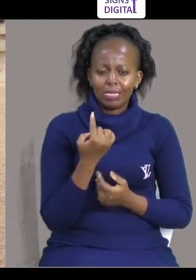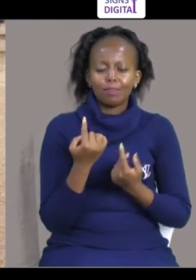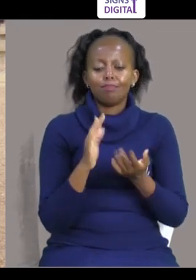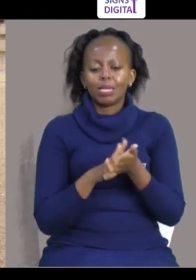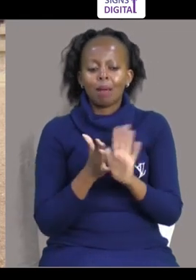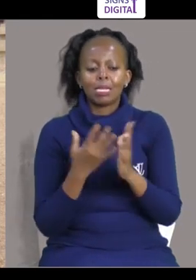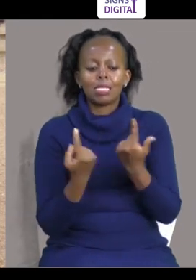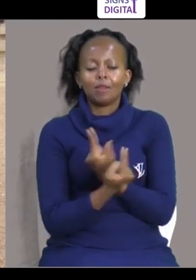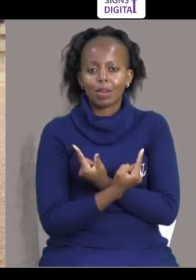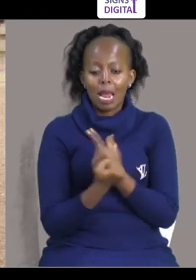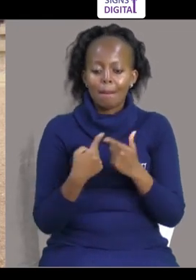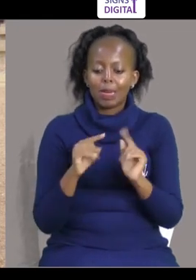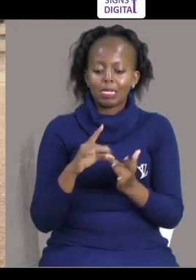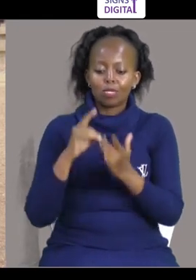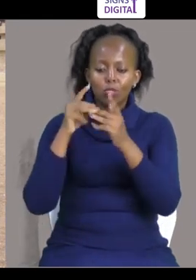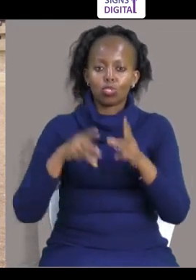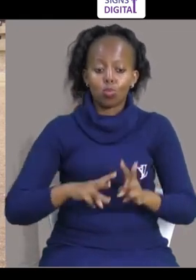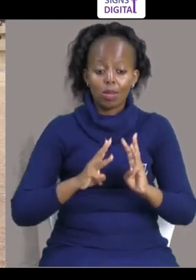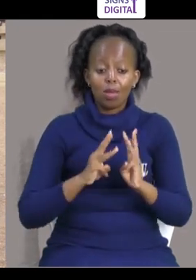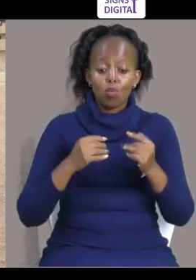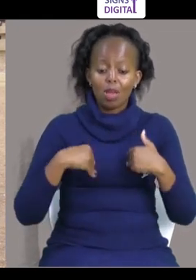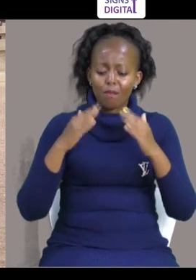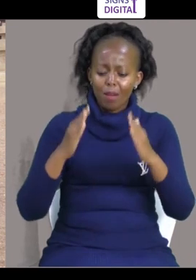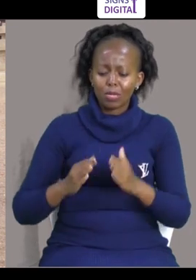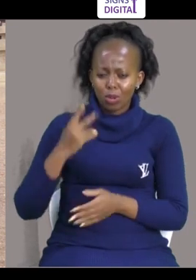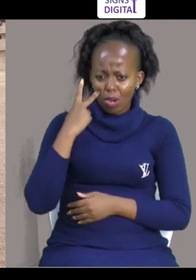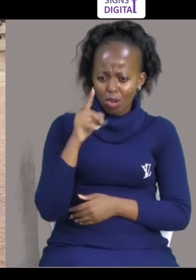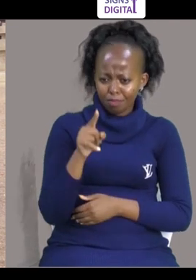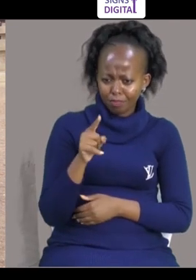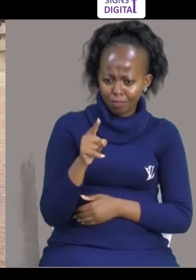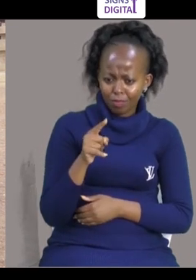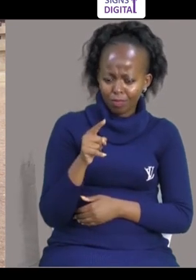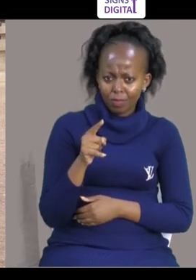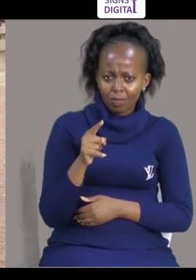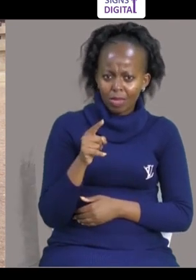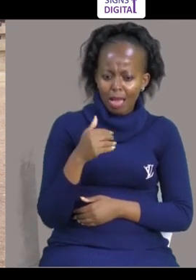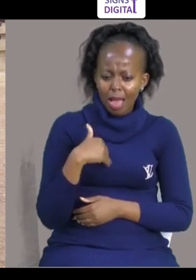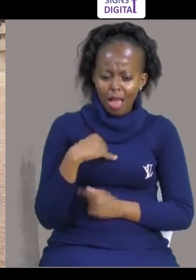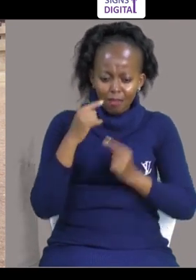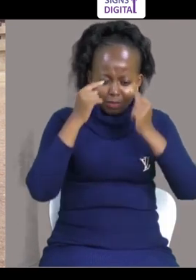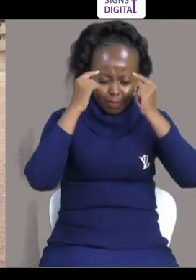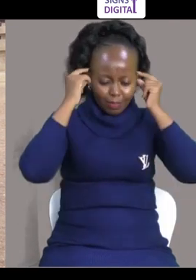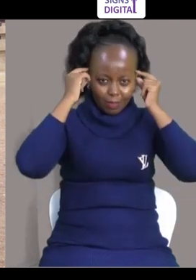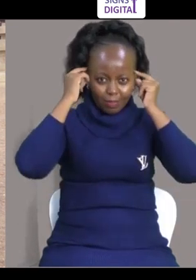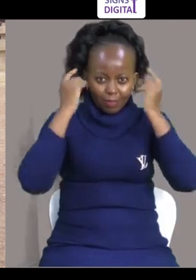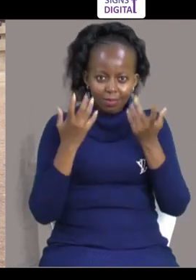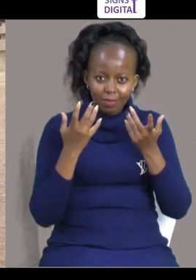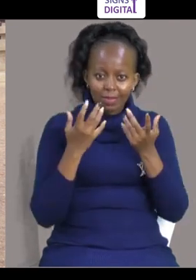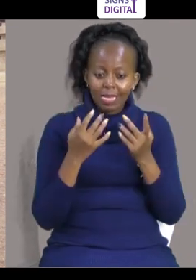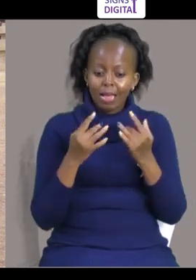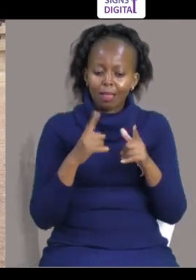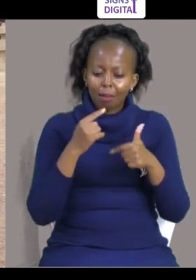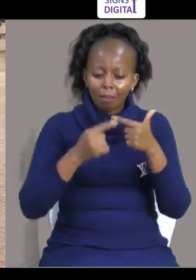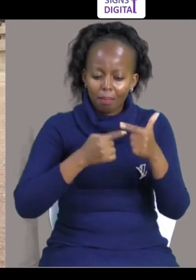Kukafrines Ina sichui pia niseme Iyo na kiswahili Aje Kuna yule anaona Kidogo tu Unaona mimi Ni kona macho